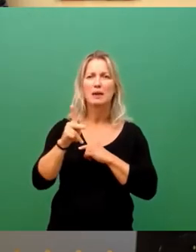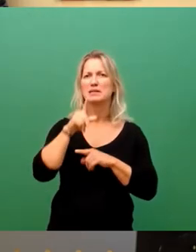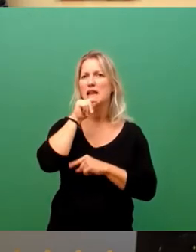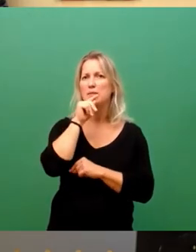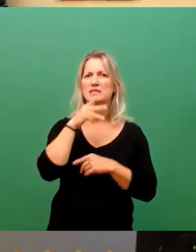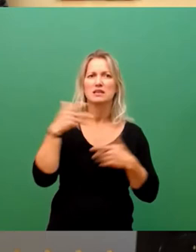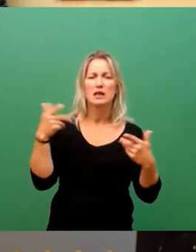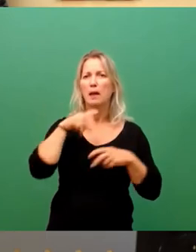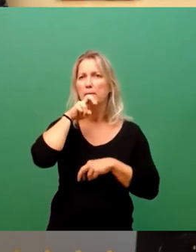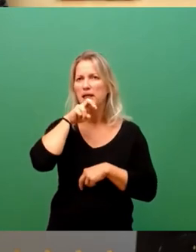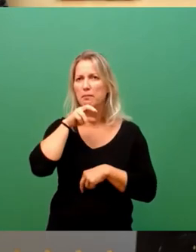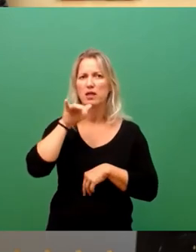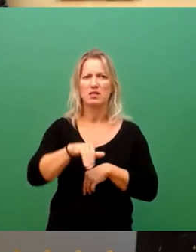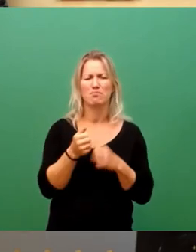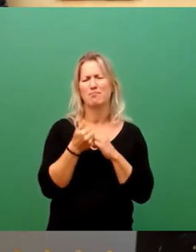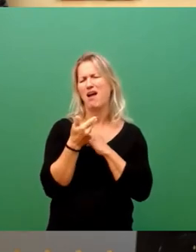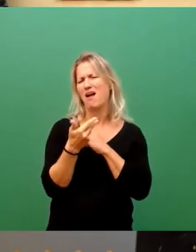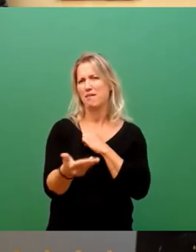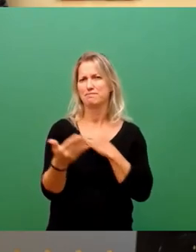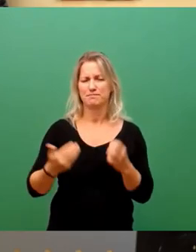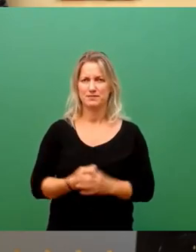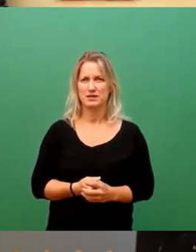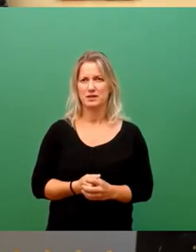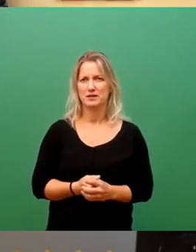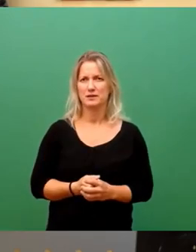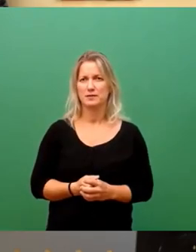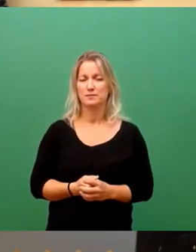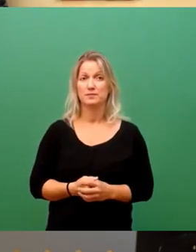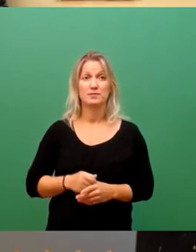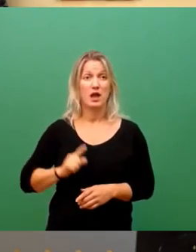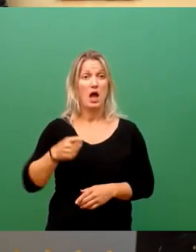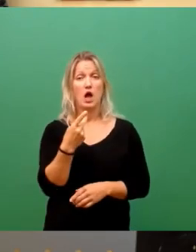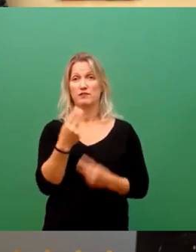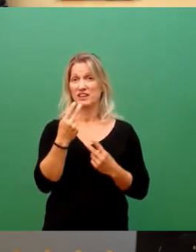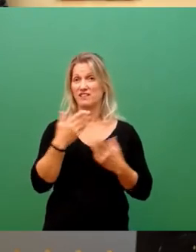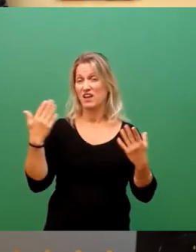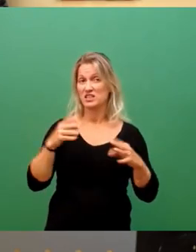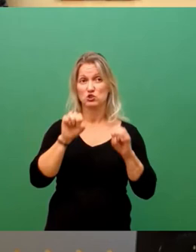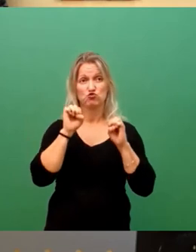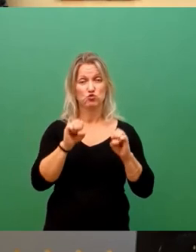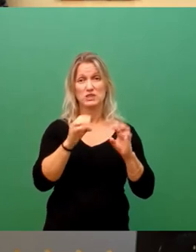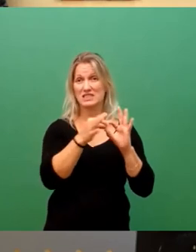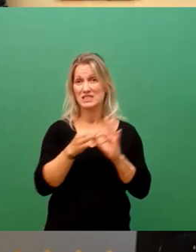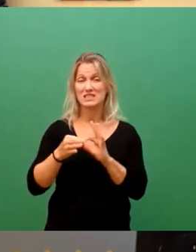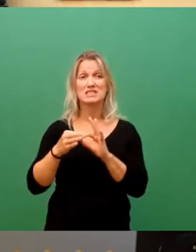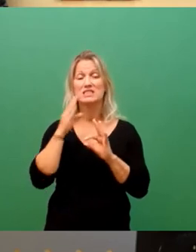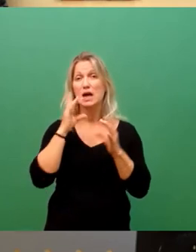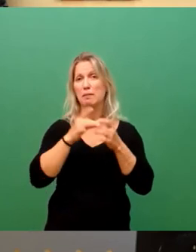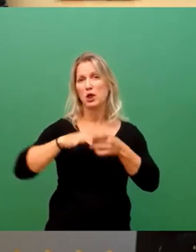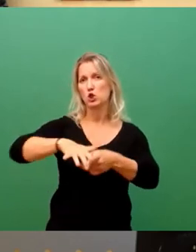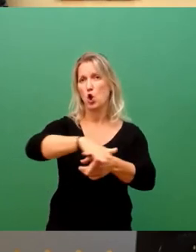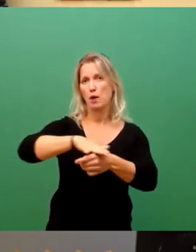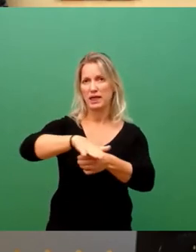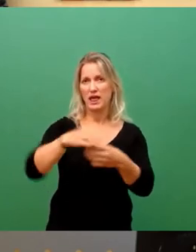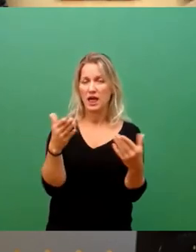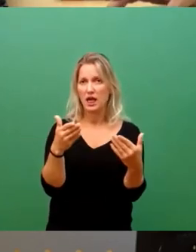Biber und so weiter. Und es geht um den Schutz zusammenhängender Biotope. Es geht ferner um